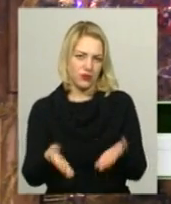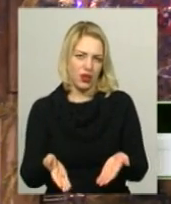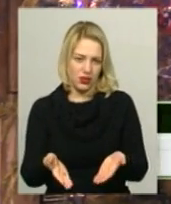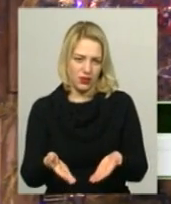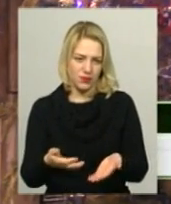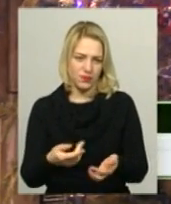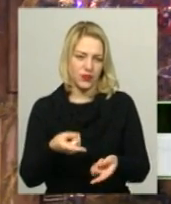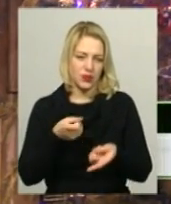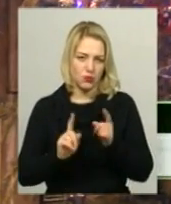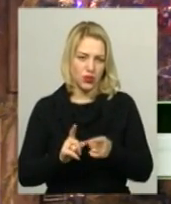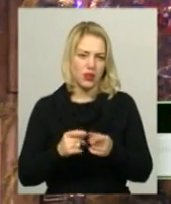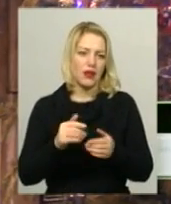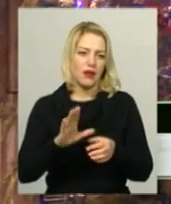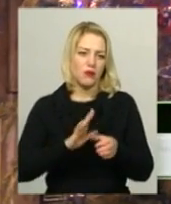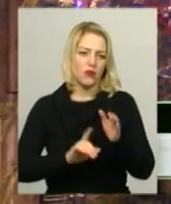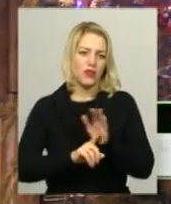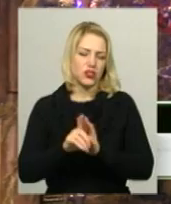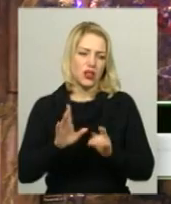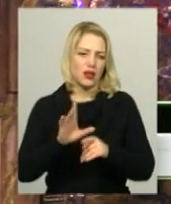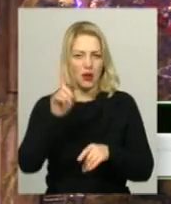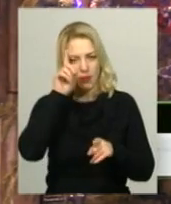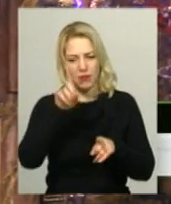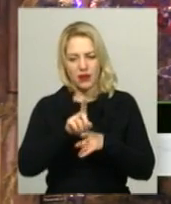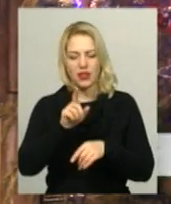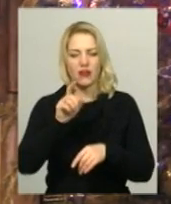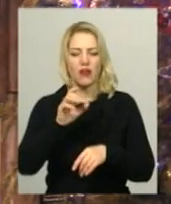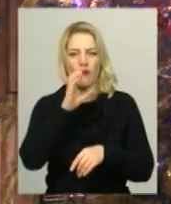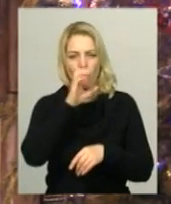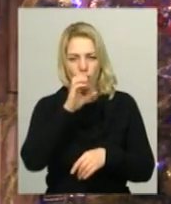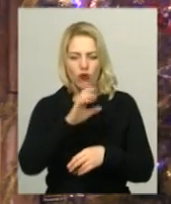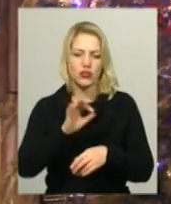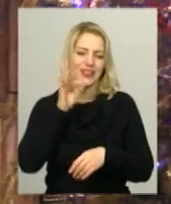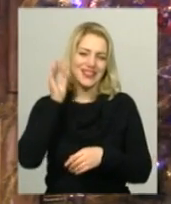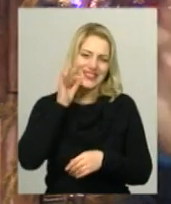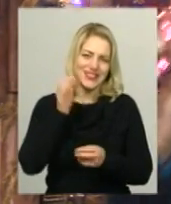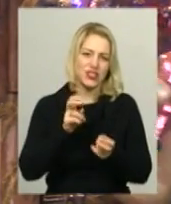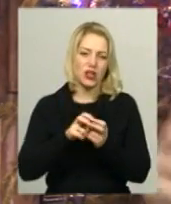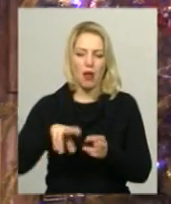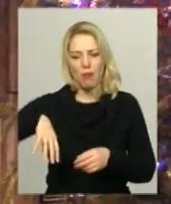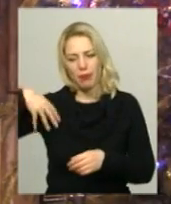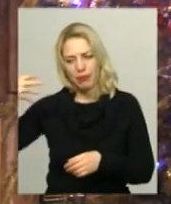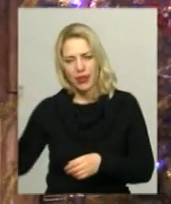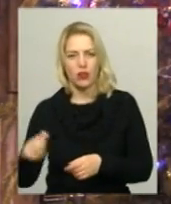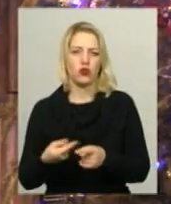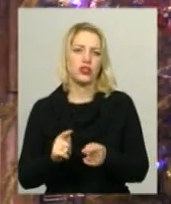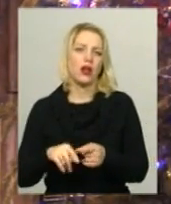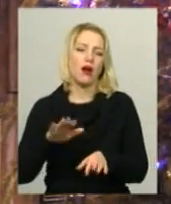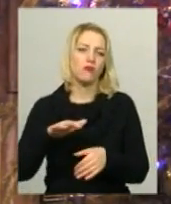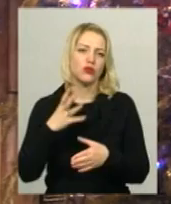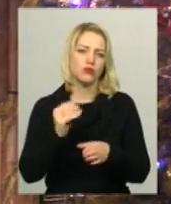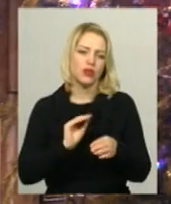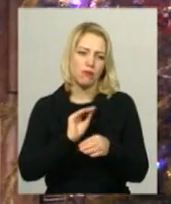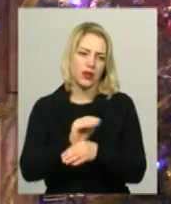напряму, лежить братик вовчик зелений, лисичка, білочка, такі звірята з лісу. Потім до них